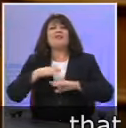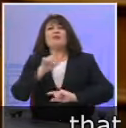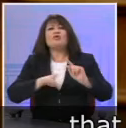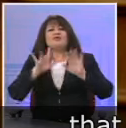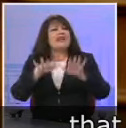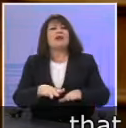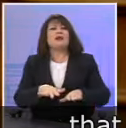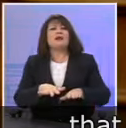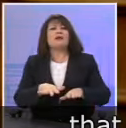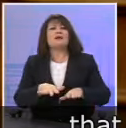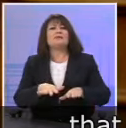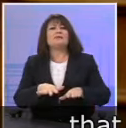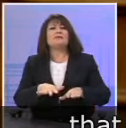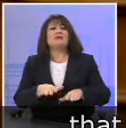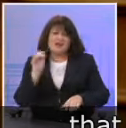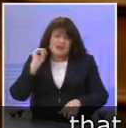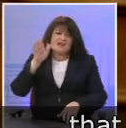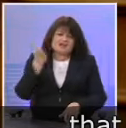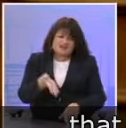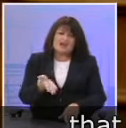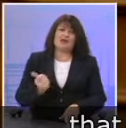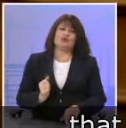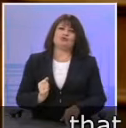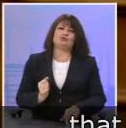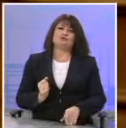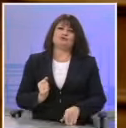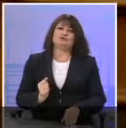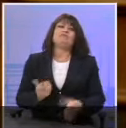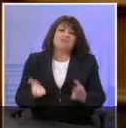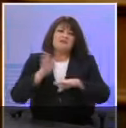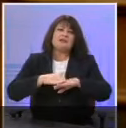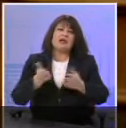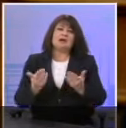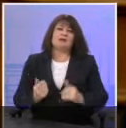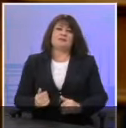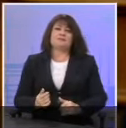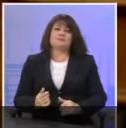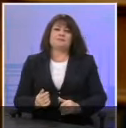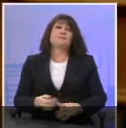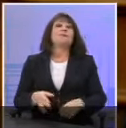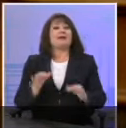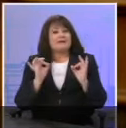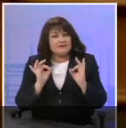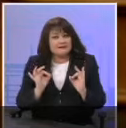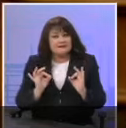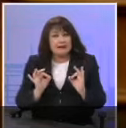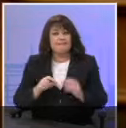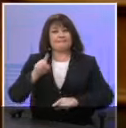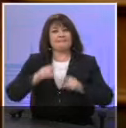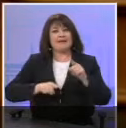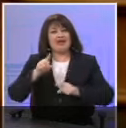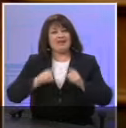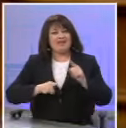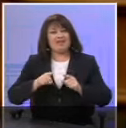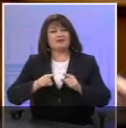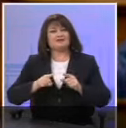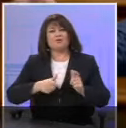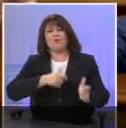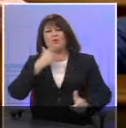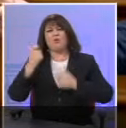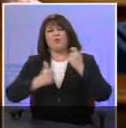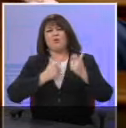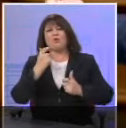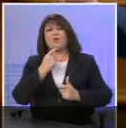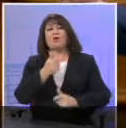ανεργία είναι ο ξένος που βρίσκεται στη χώρα μας. Και μάλιστα ορισμένες φωνές τέτοιες δεν